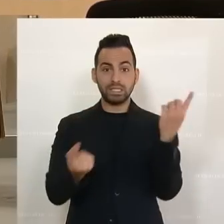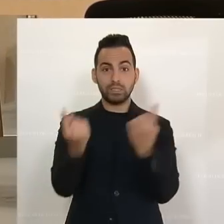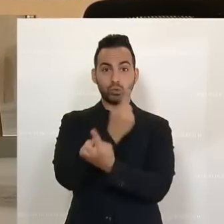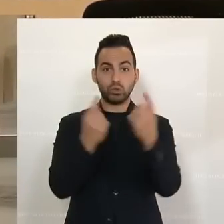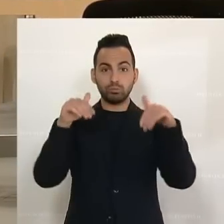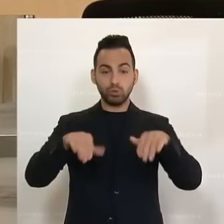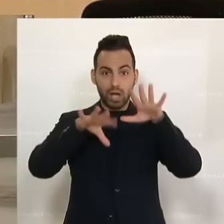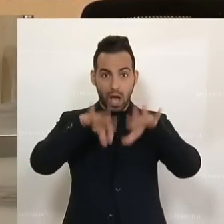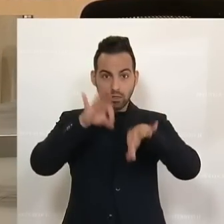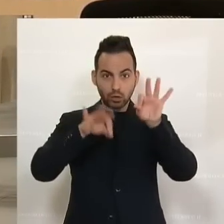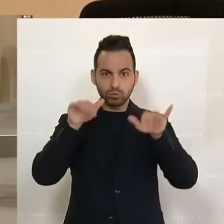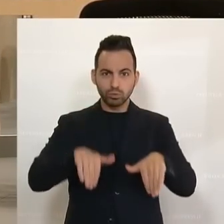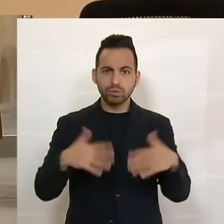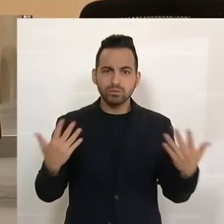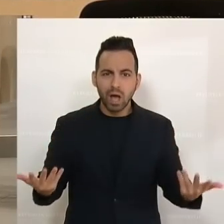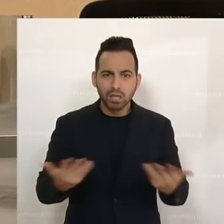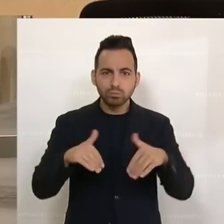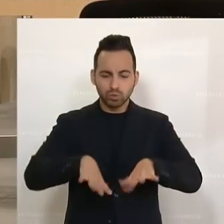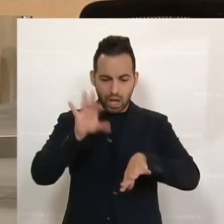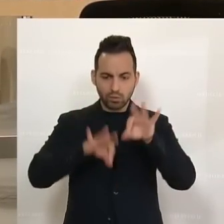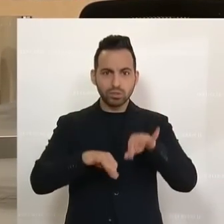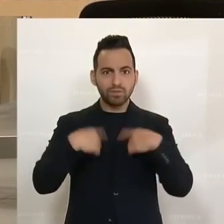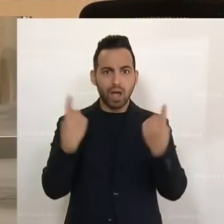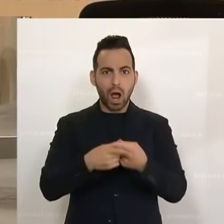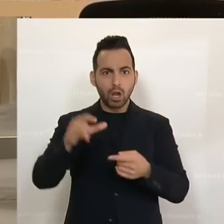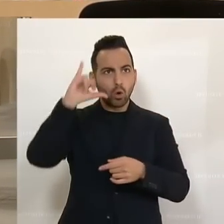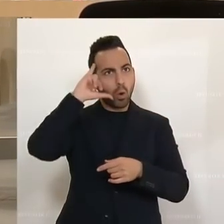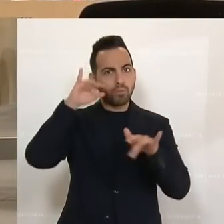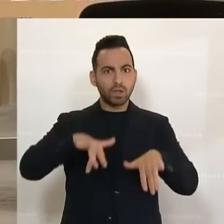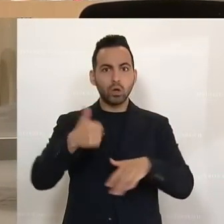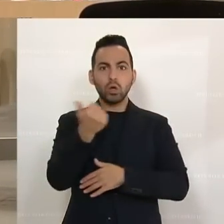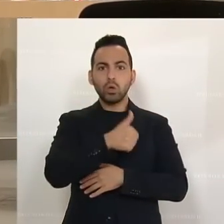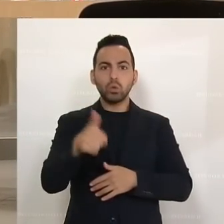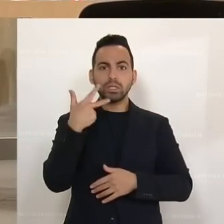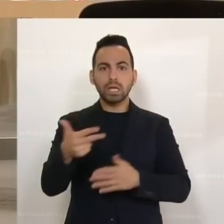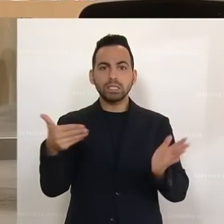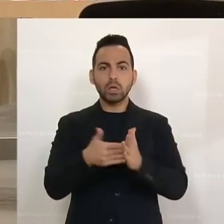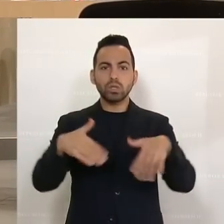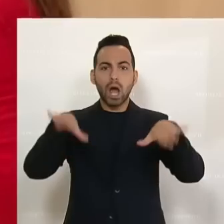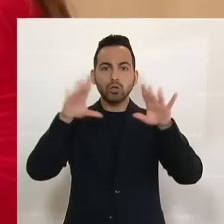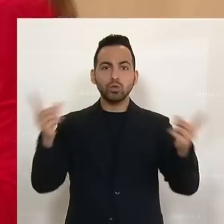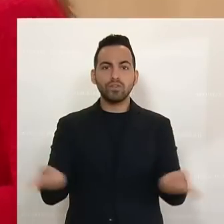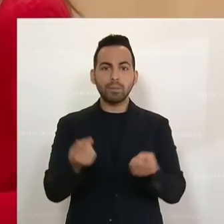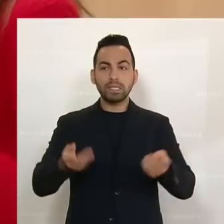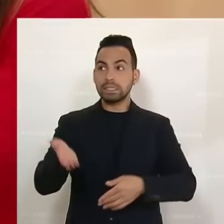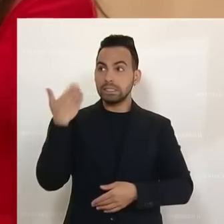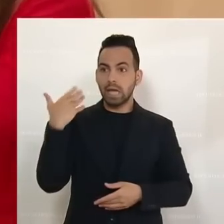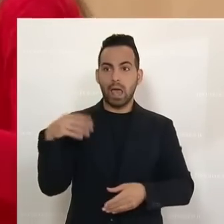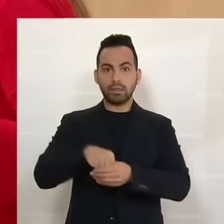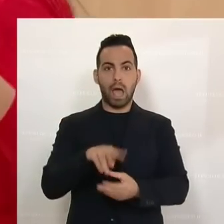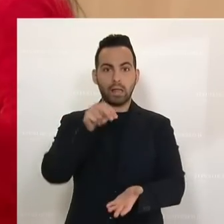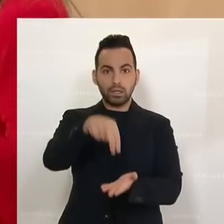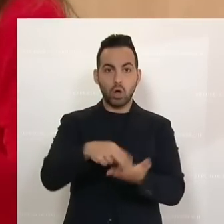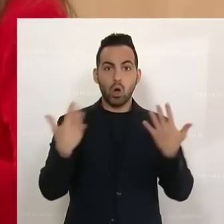werden. Was muss danach analysiert werden? Wir haben alles im Kopf. Fragen Sie uns. 130.000 Asylwerber, seit sie angetreten sind,